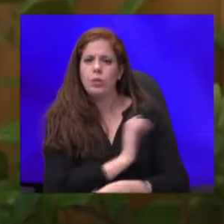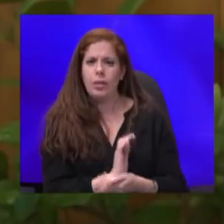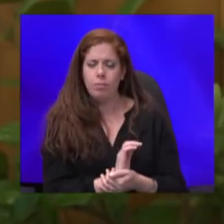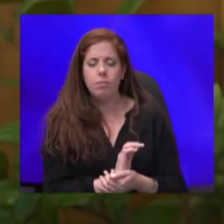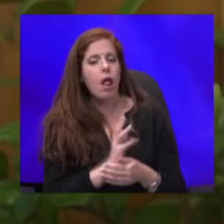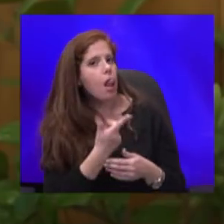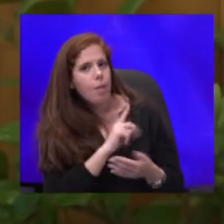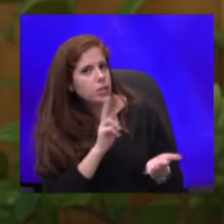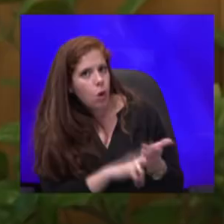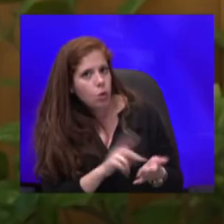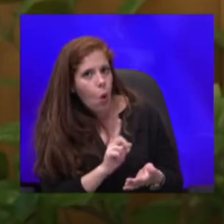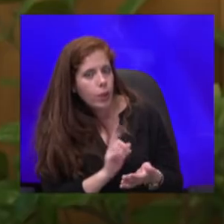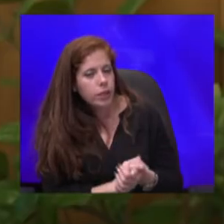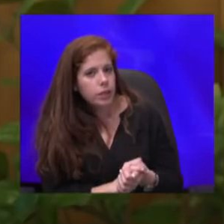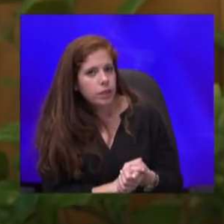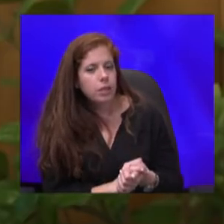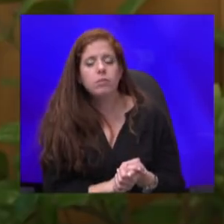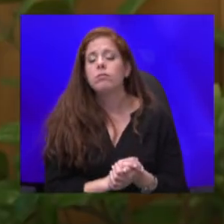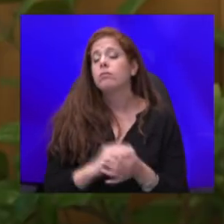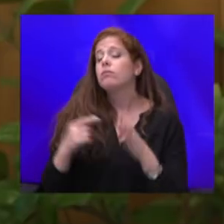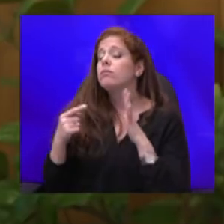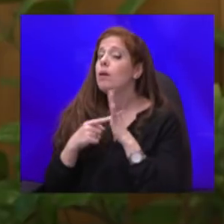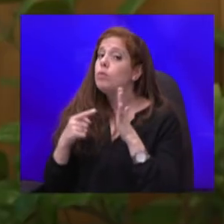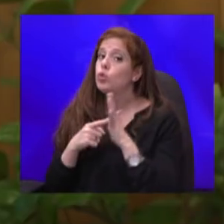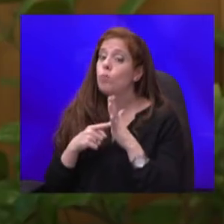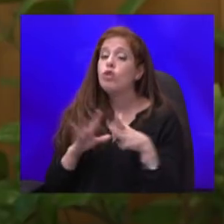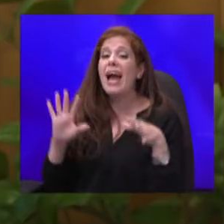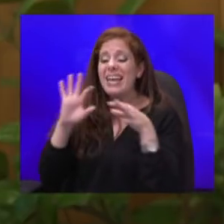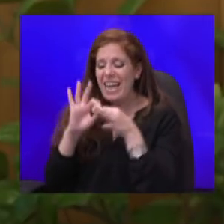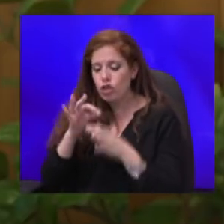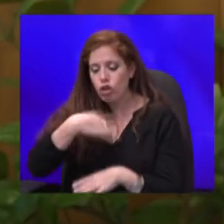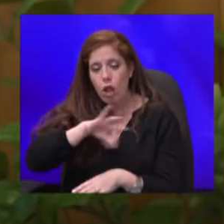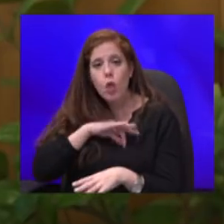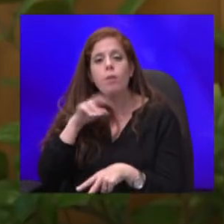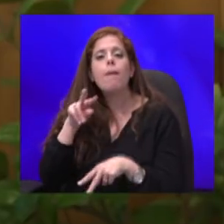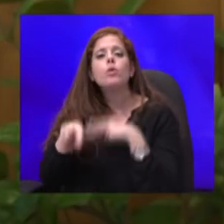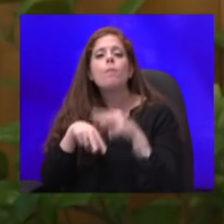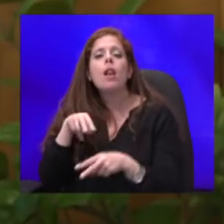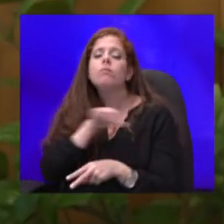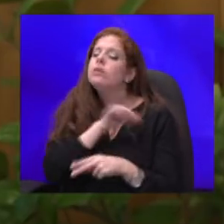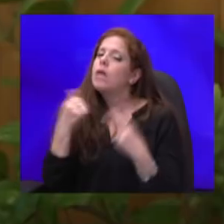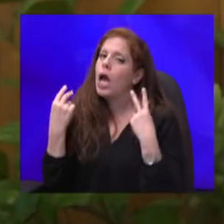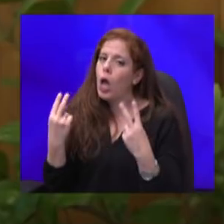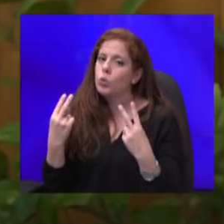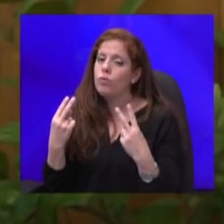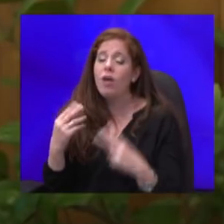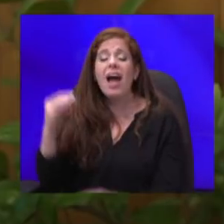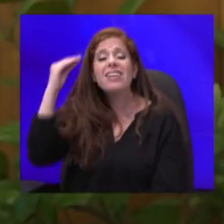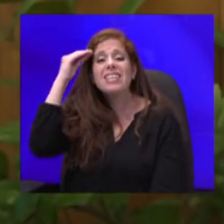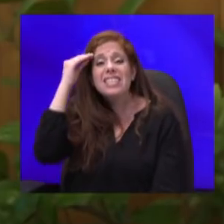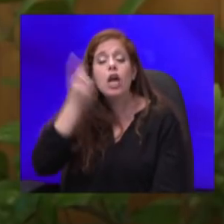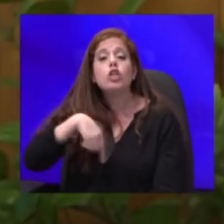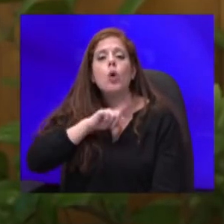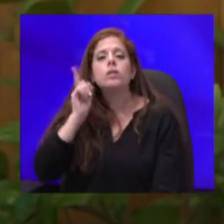משום שהקשר שלנו עם המטופלים הוא הדבר הכי חשוב, אני אזכיר שאנחנו צריכים קודם כל לרכוש